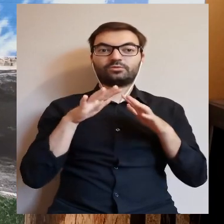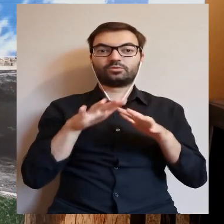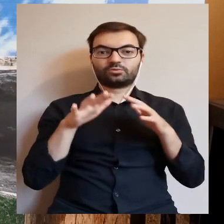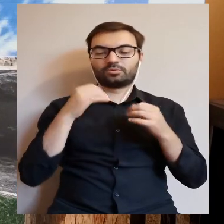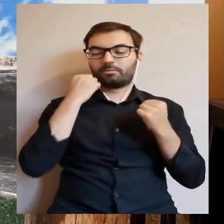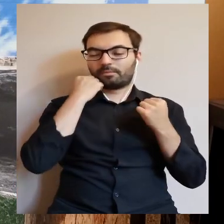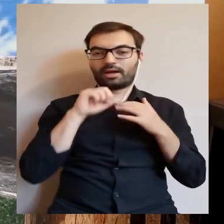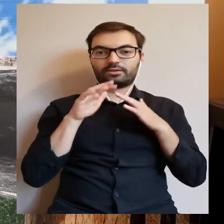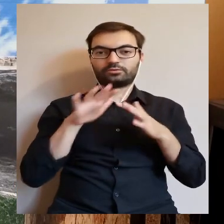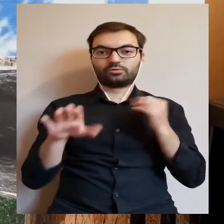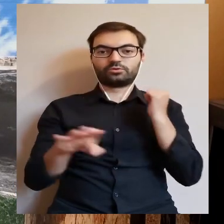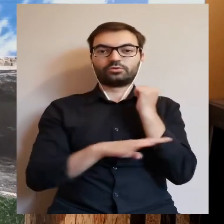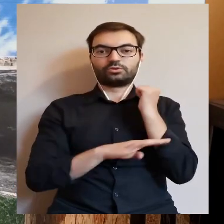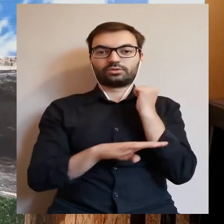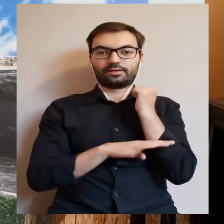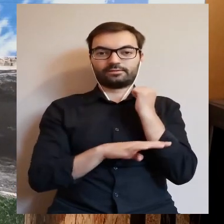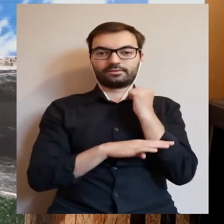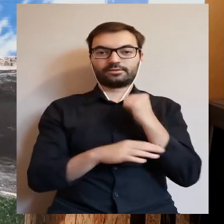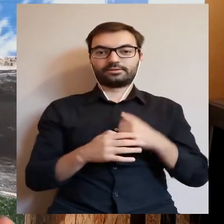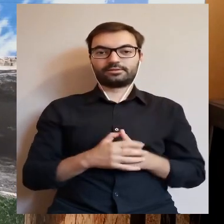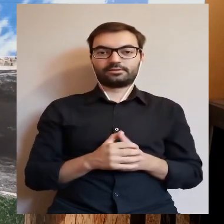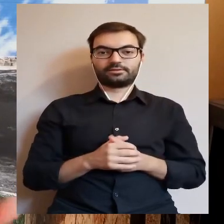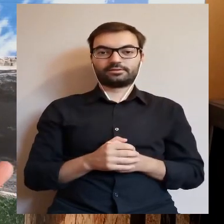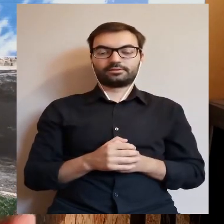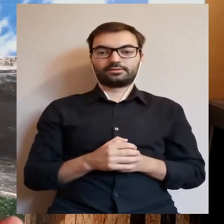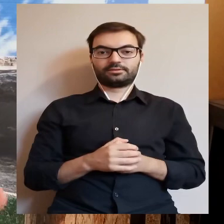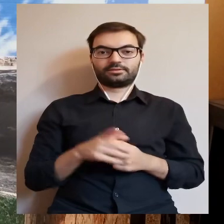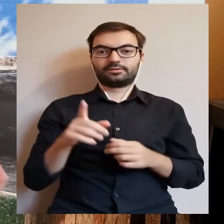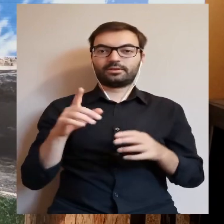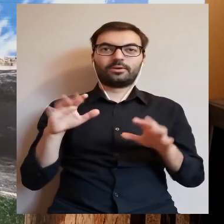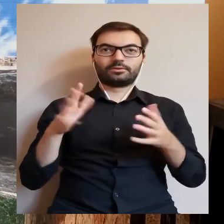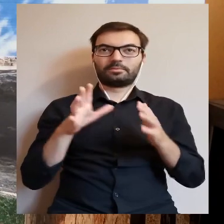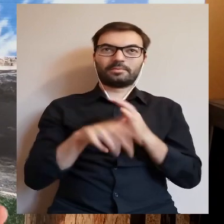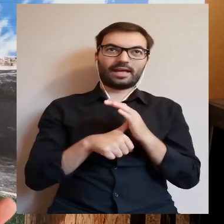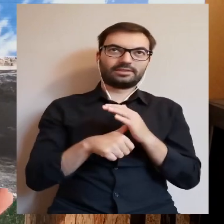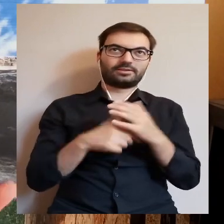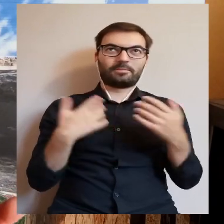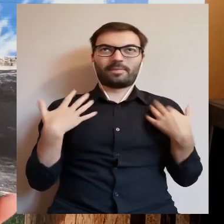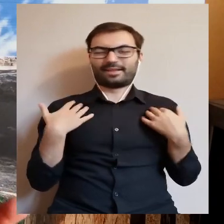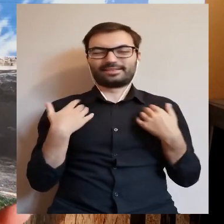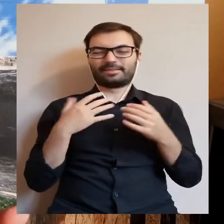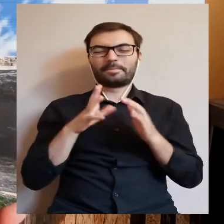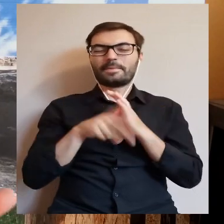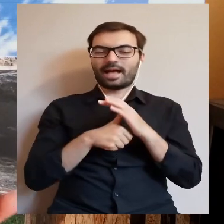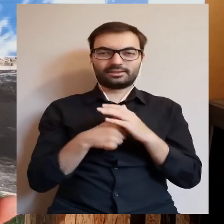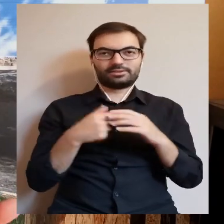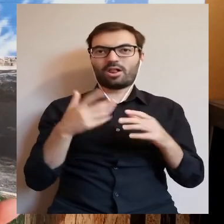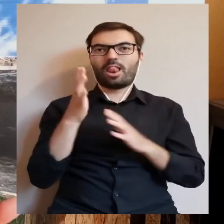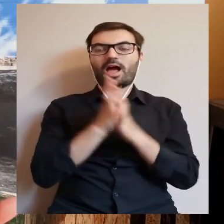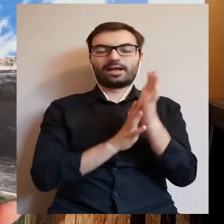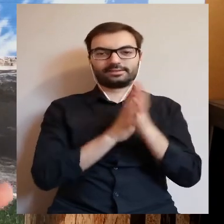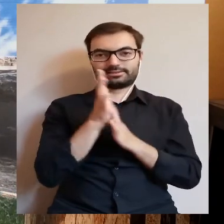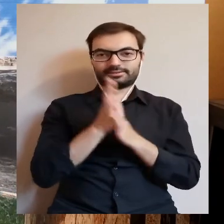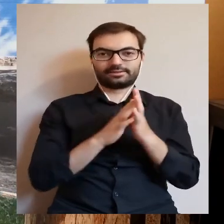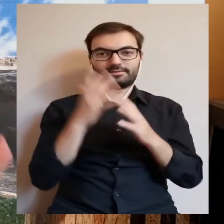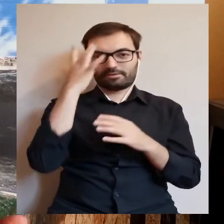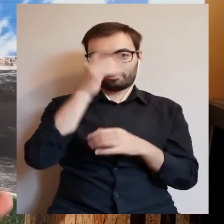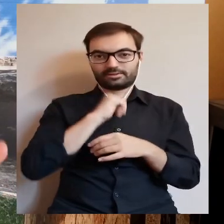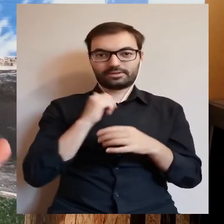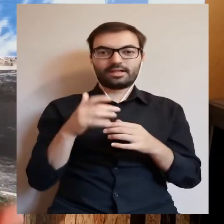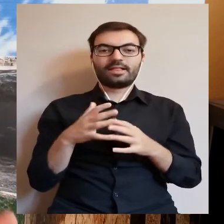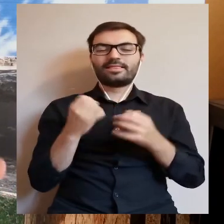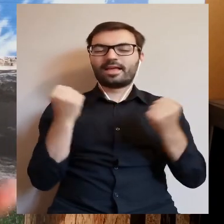mnóstwo drzew. To jest miasto park, a może nawet miasto las. Proszę sobie wyobrazić.